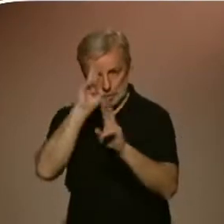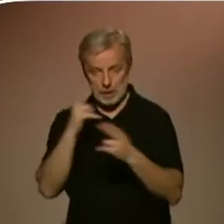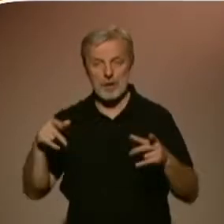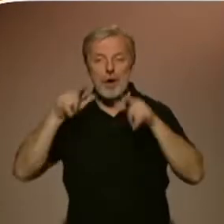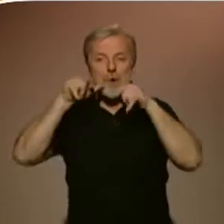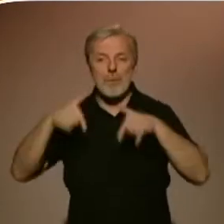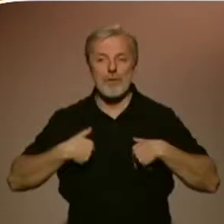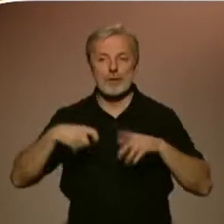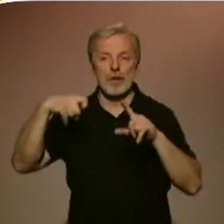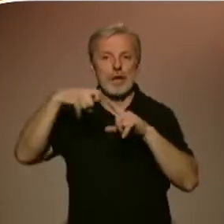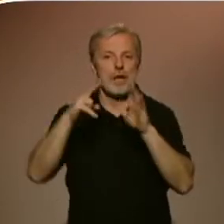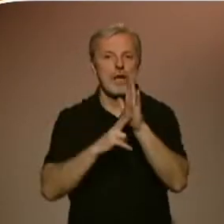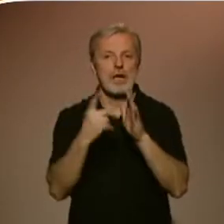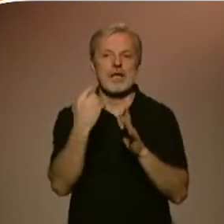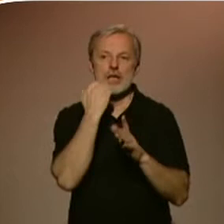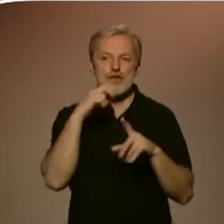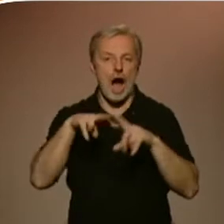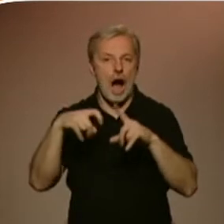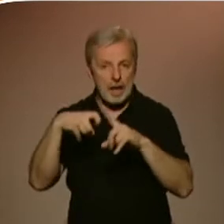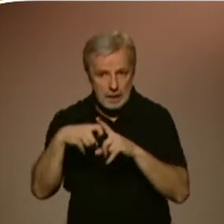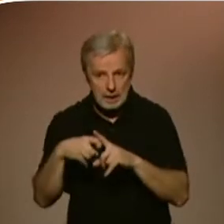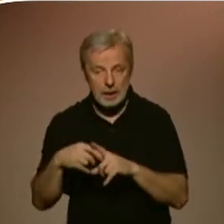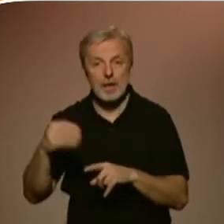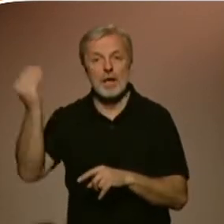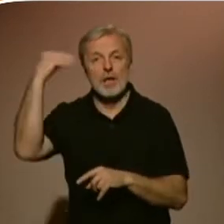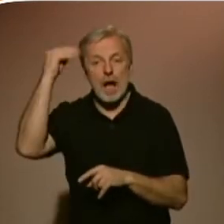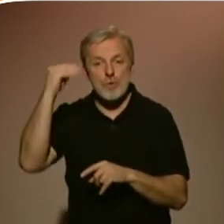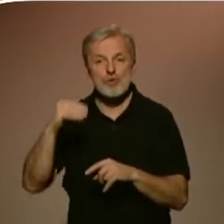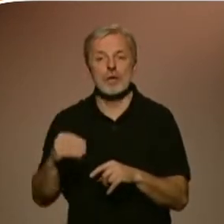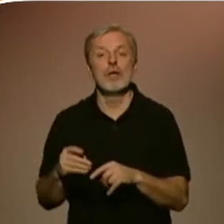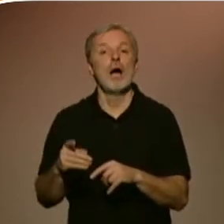namalovat autoportré třimetrovým štětcem. Teď se jedná o delku držadla.